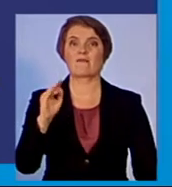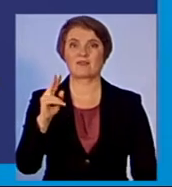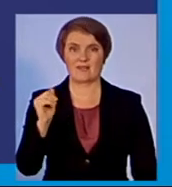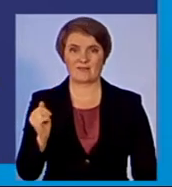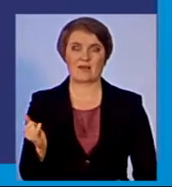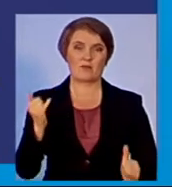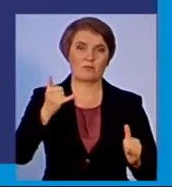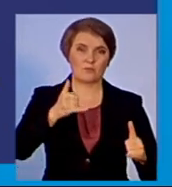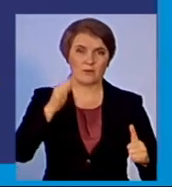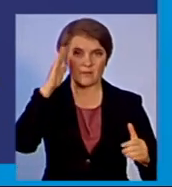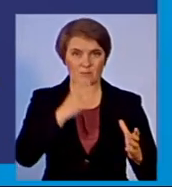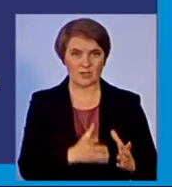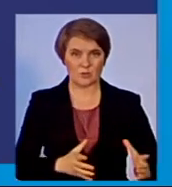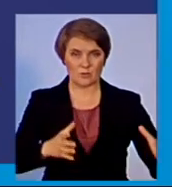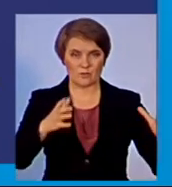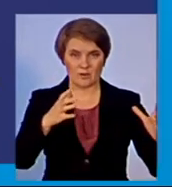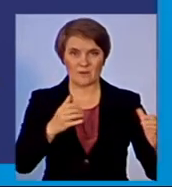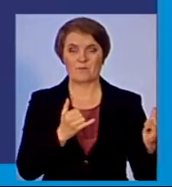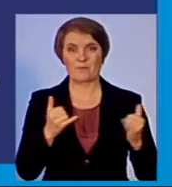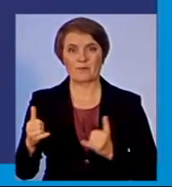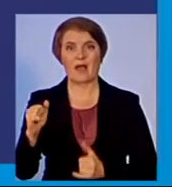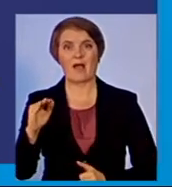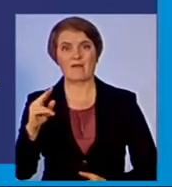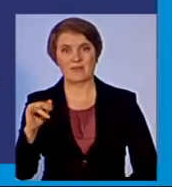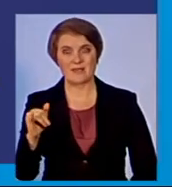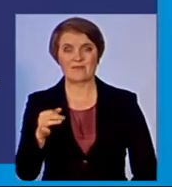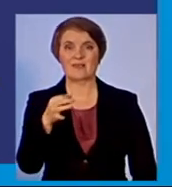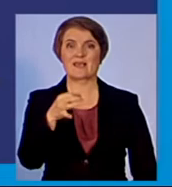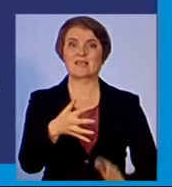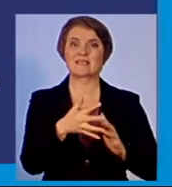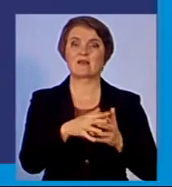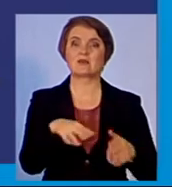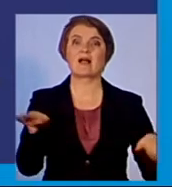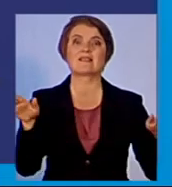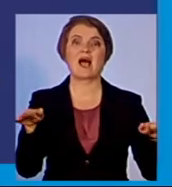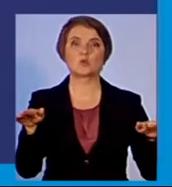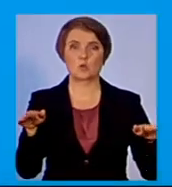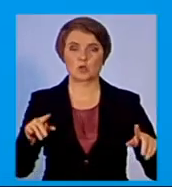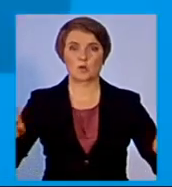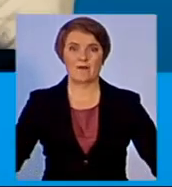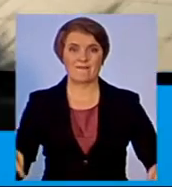Водопостачання населення міста Авдіївка, а також селища Ласточкина відновлено в повному обсязі.